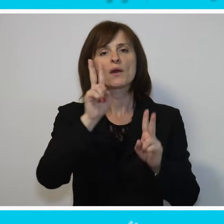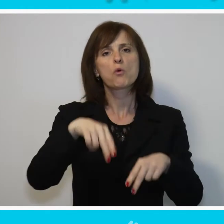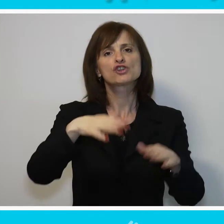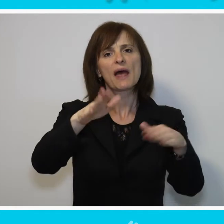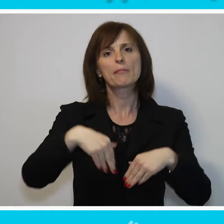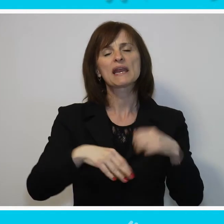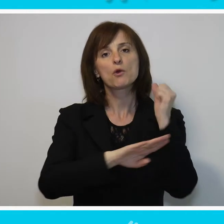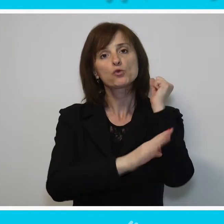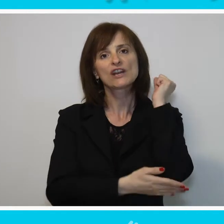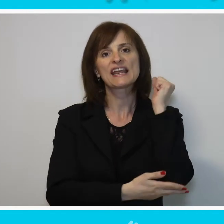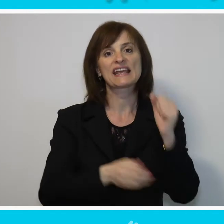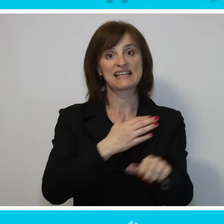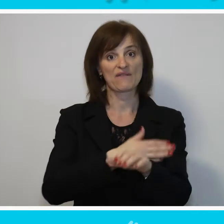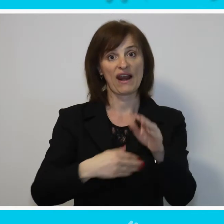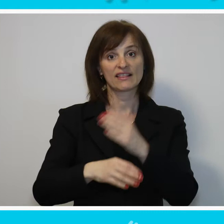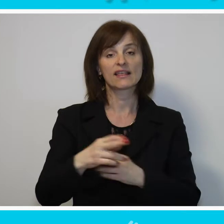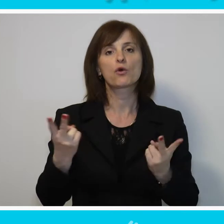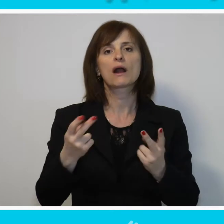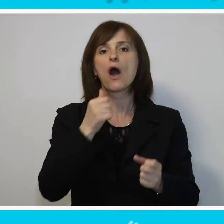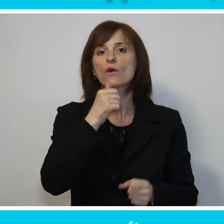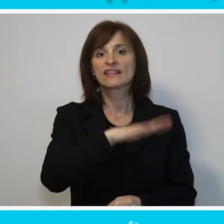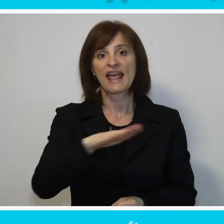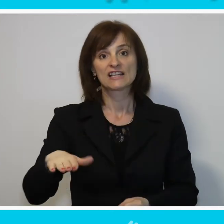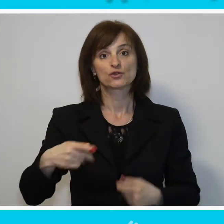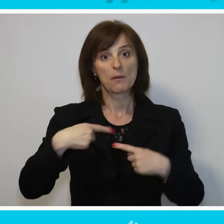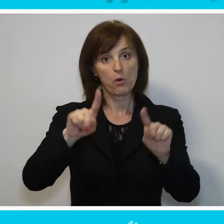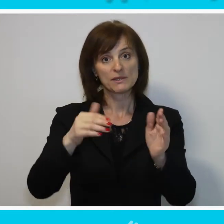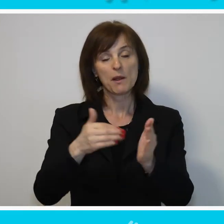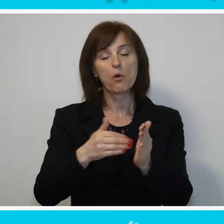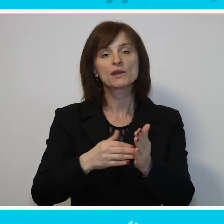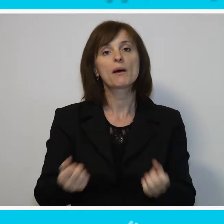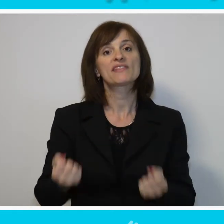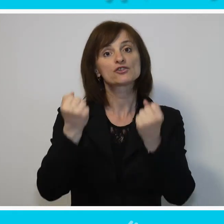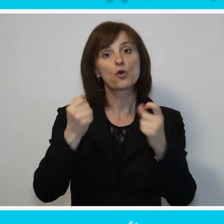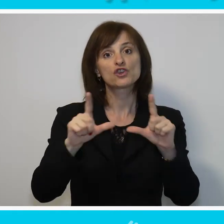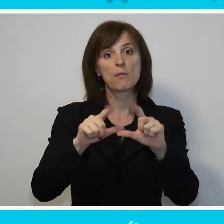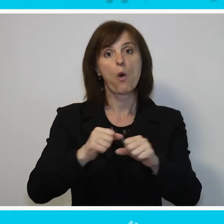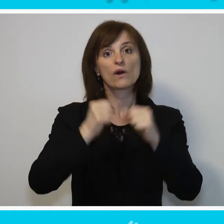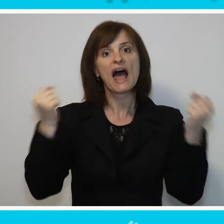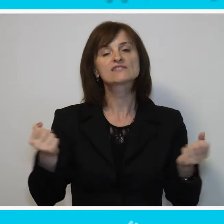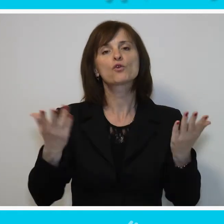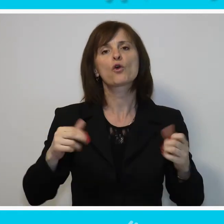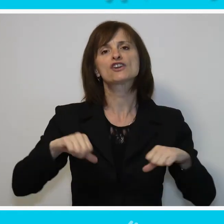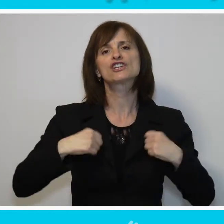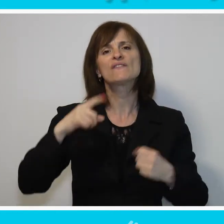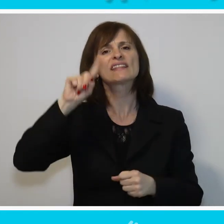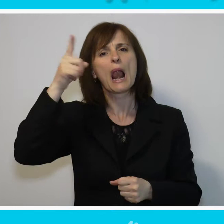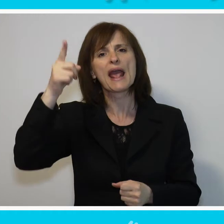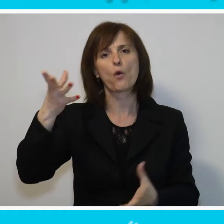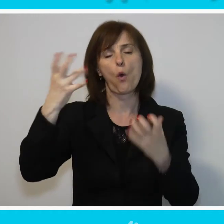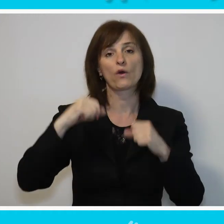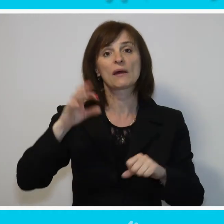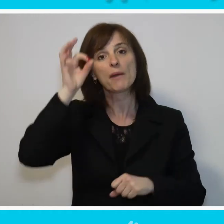invaliditetom, kao i decu sa potrebama i teškoćema u razvoju koja žive daleko od Beograda,